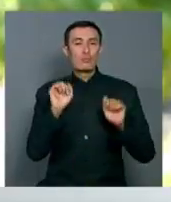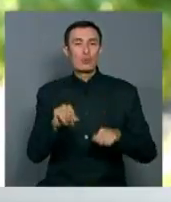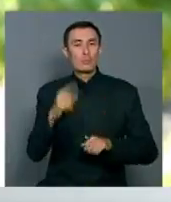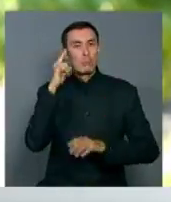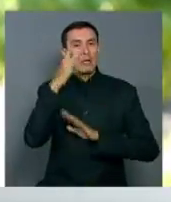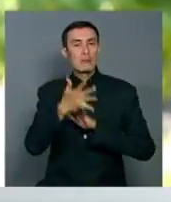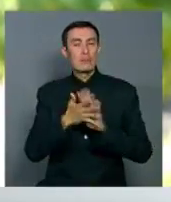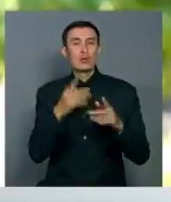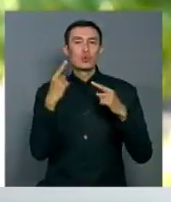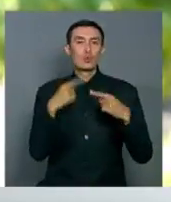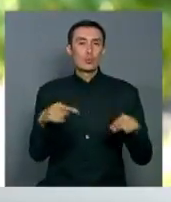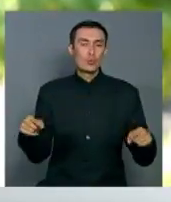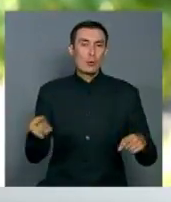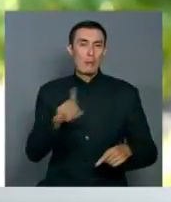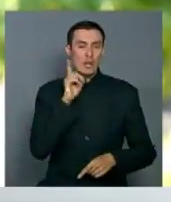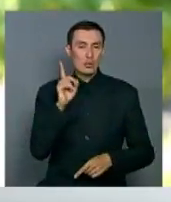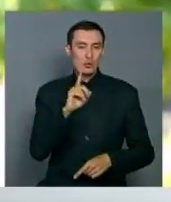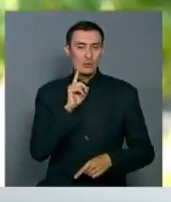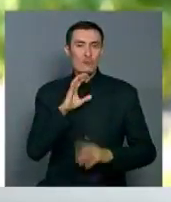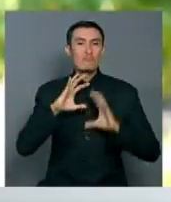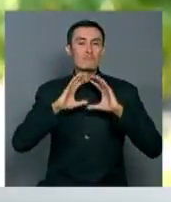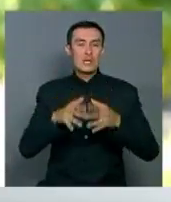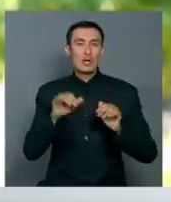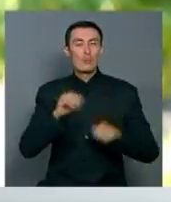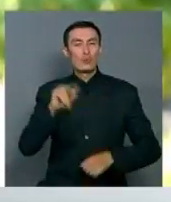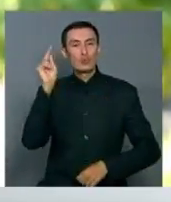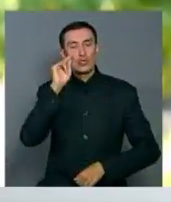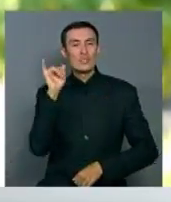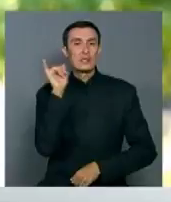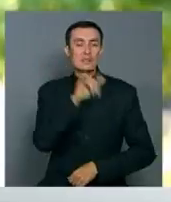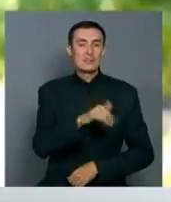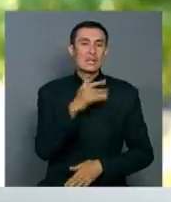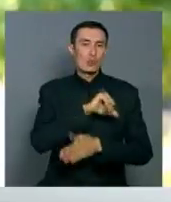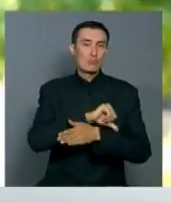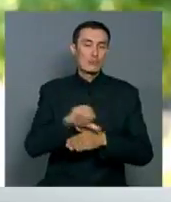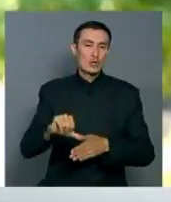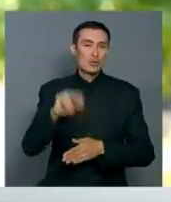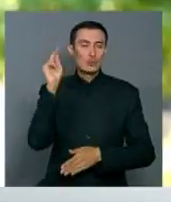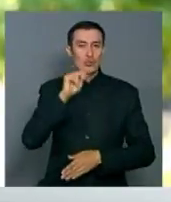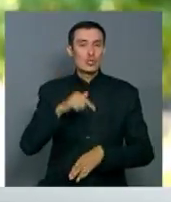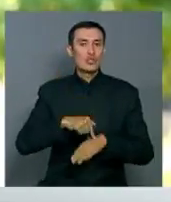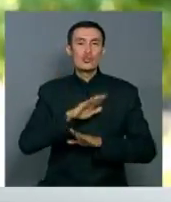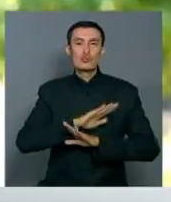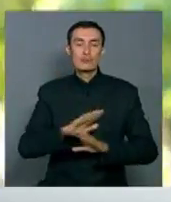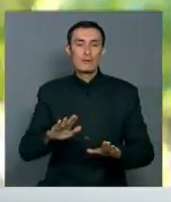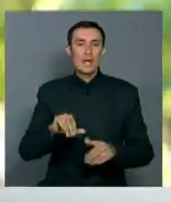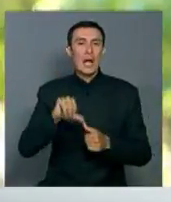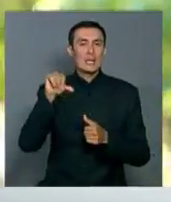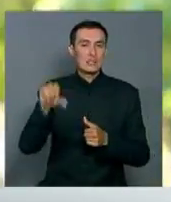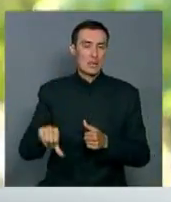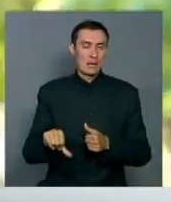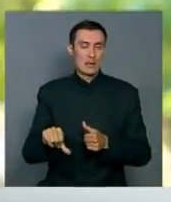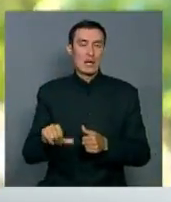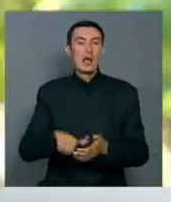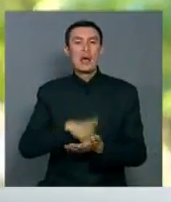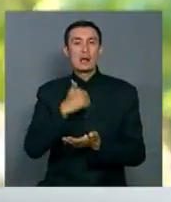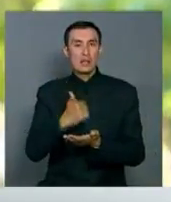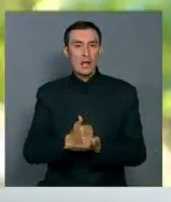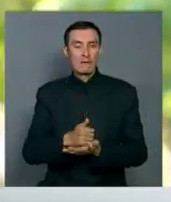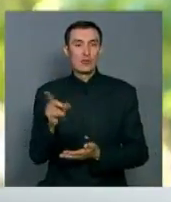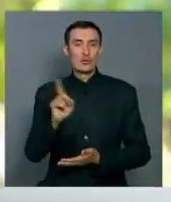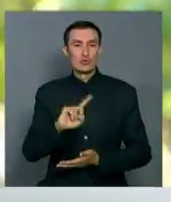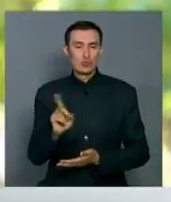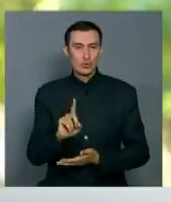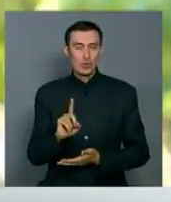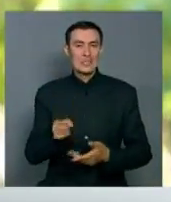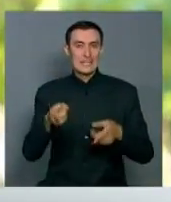другую молодежь сможет учиться в других странах мира и не чувствовать себя как бы обособленной. Одно из главных, что мне